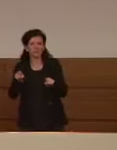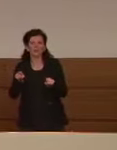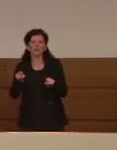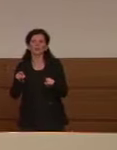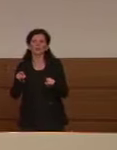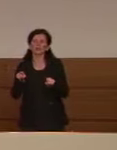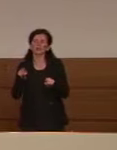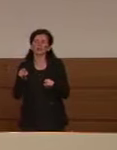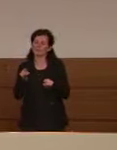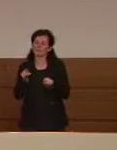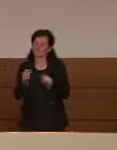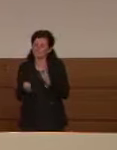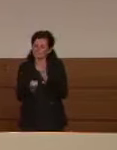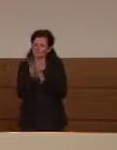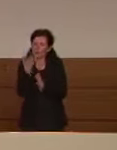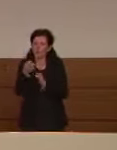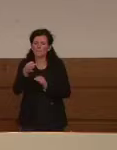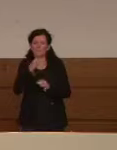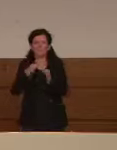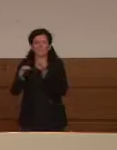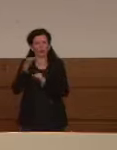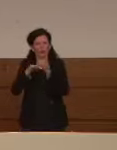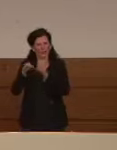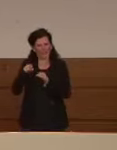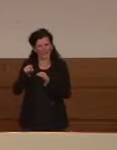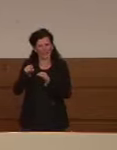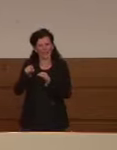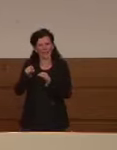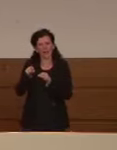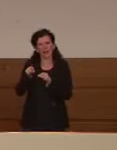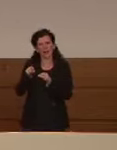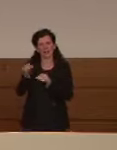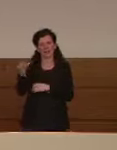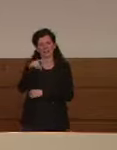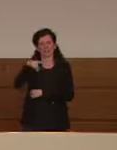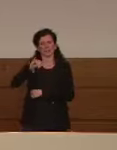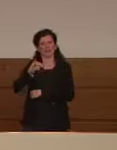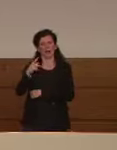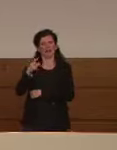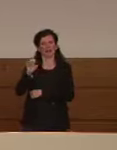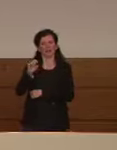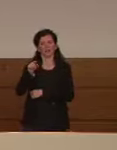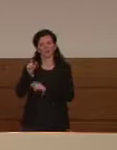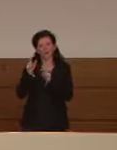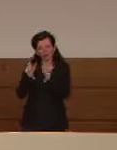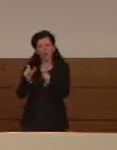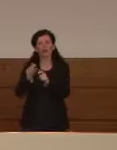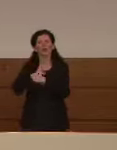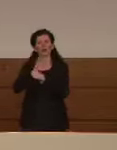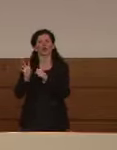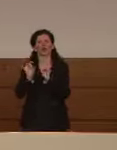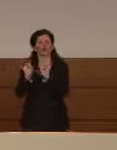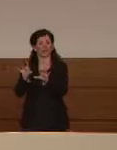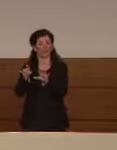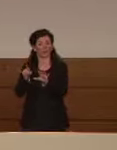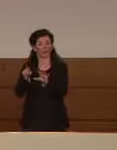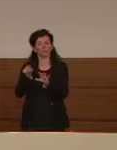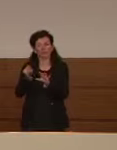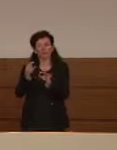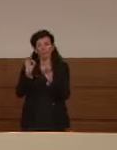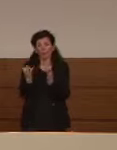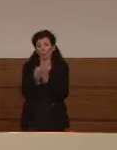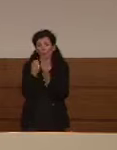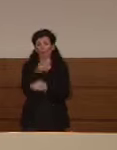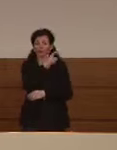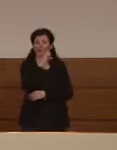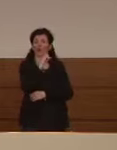la proteina di superficie lo spike del coronavirus che è prodotto invece da Oxford ma qui